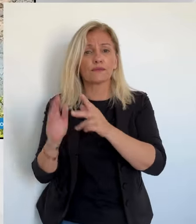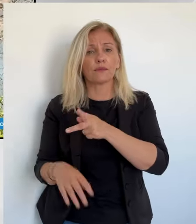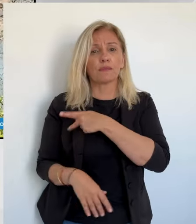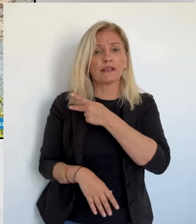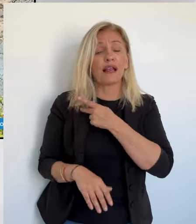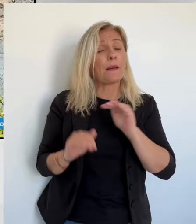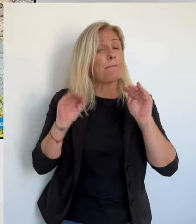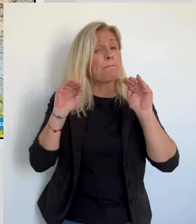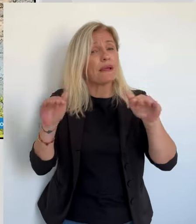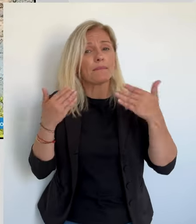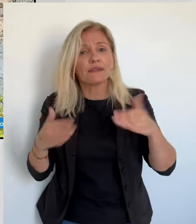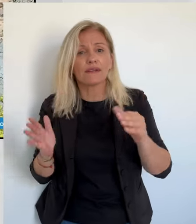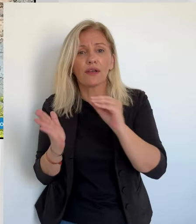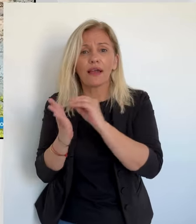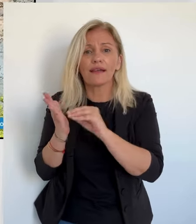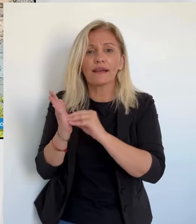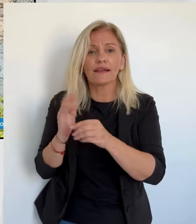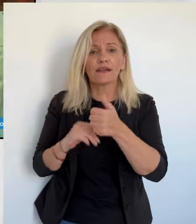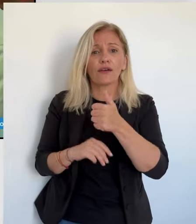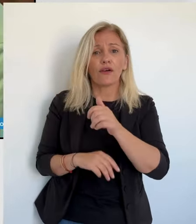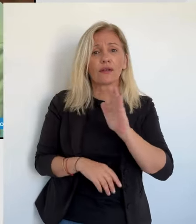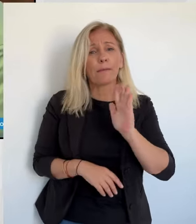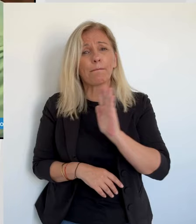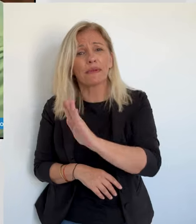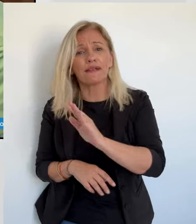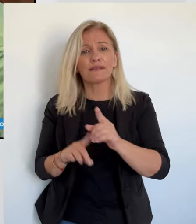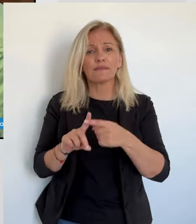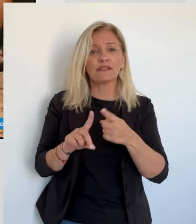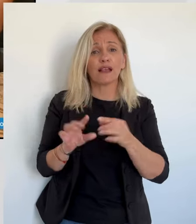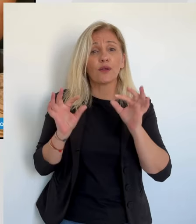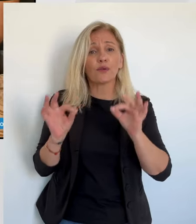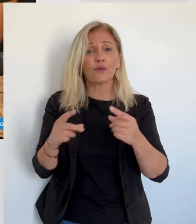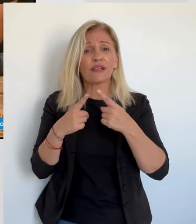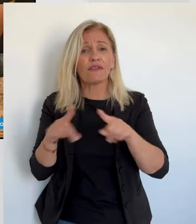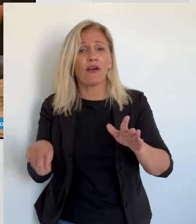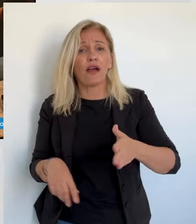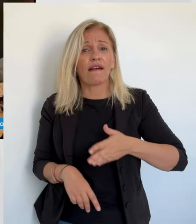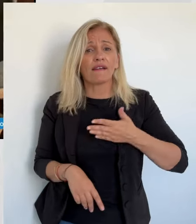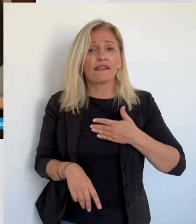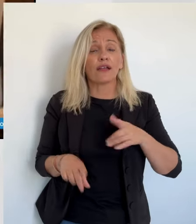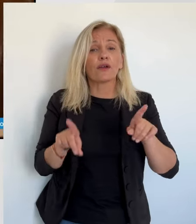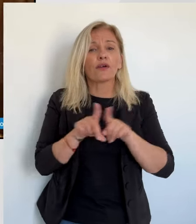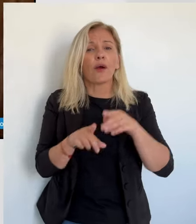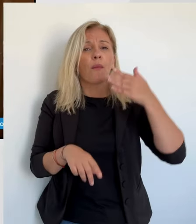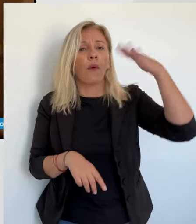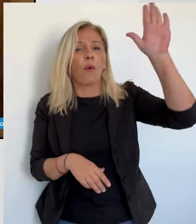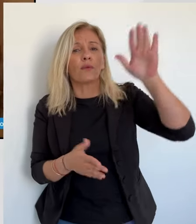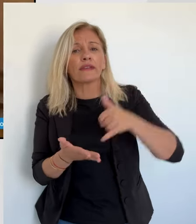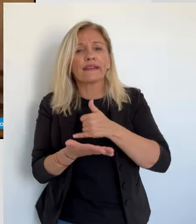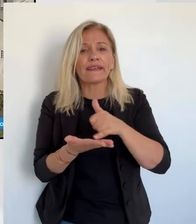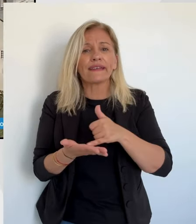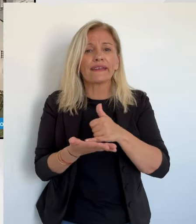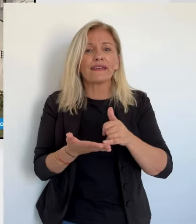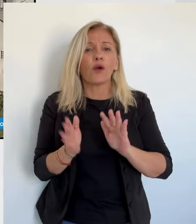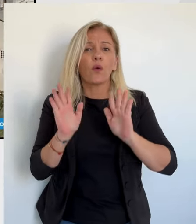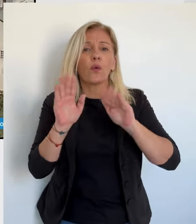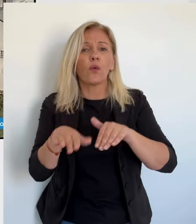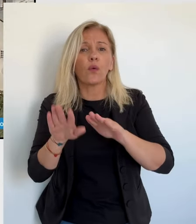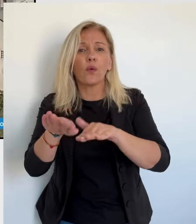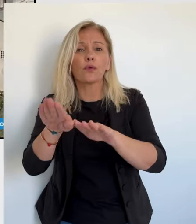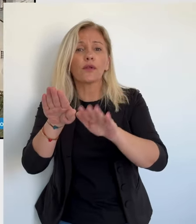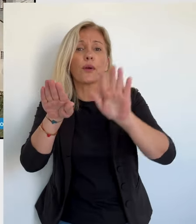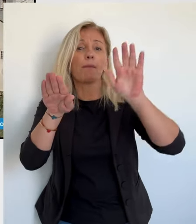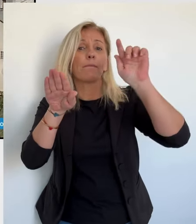'insularité y est mentionnée, dans les faits, la Corse ne bénéficiera pas, par exemple, de la majoration de 20% des actes médicaux